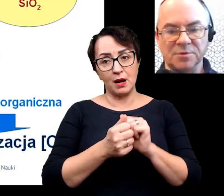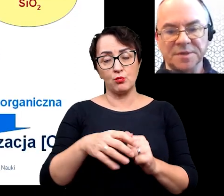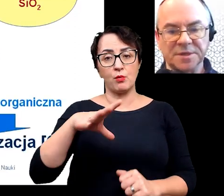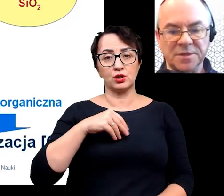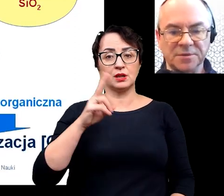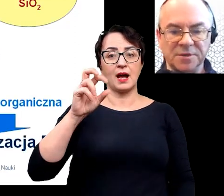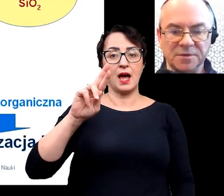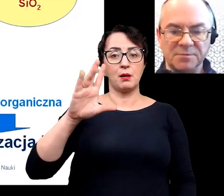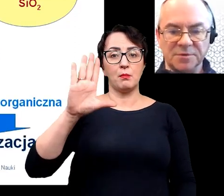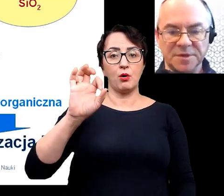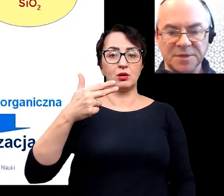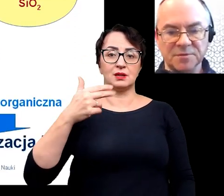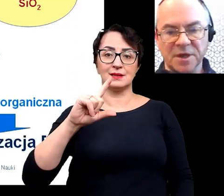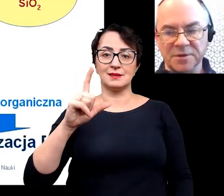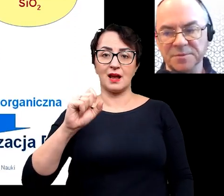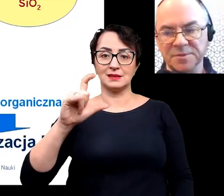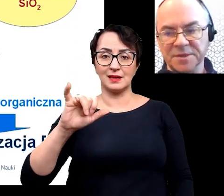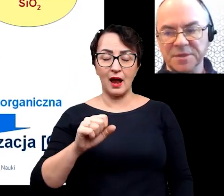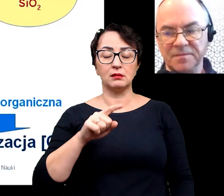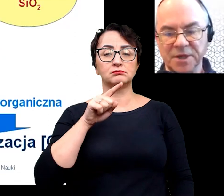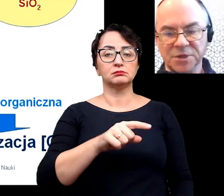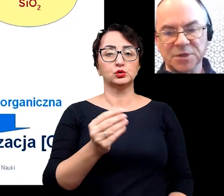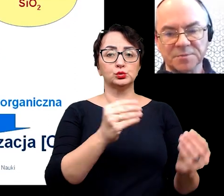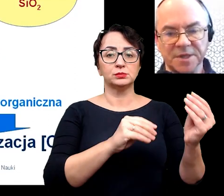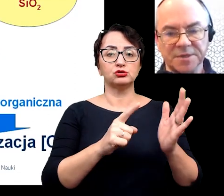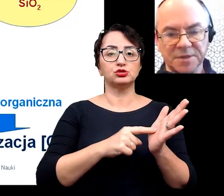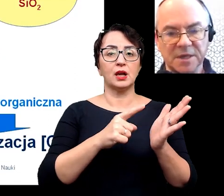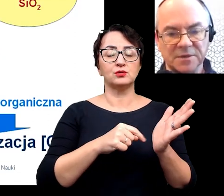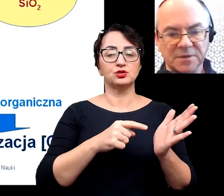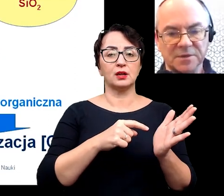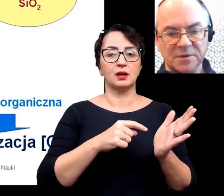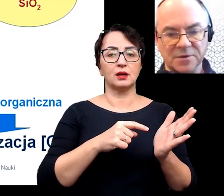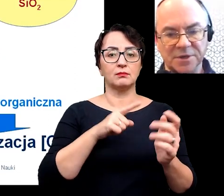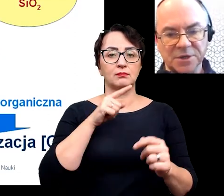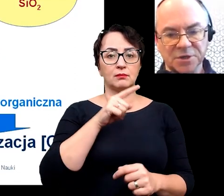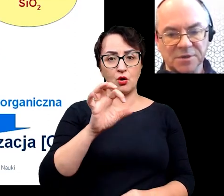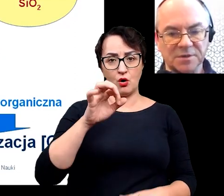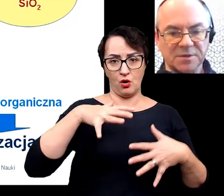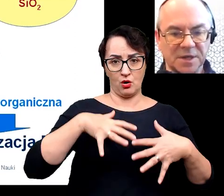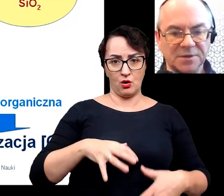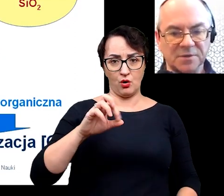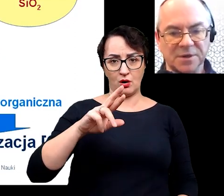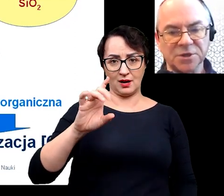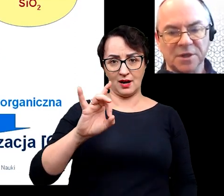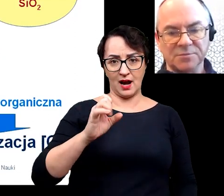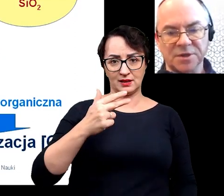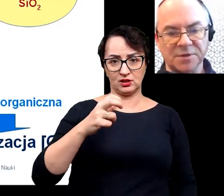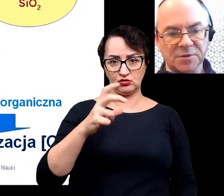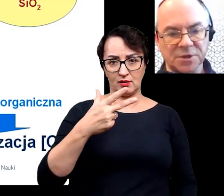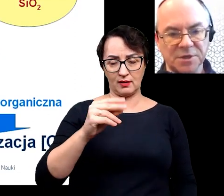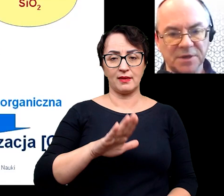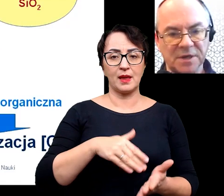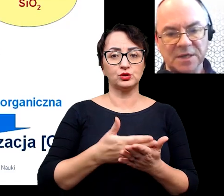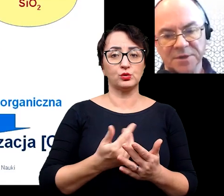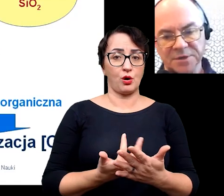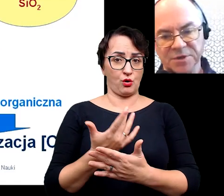może dojść do karbonizacji. Tutaj karbonizacje ulegają substancje, najczęściej substancje organiczne, tkanki organiczne, na